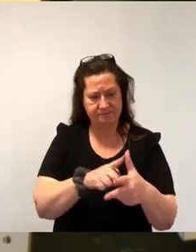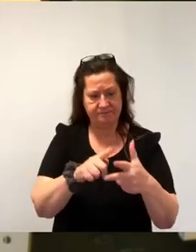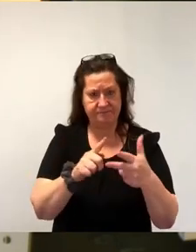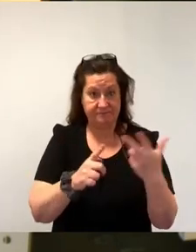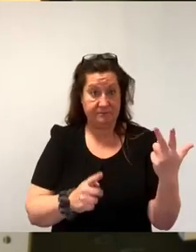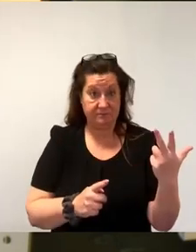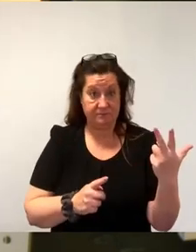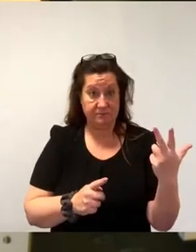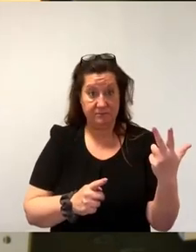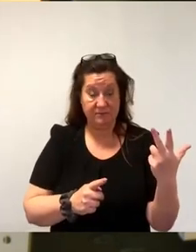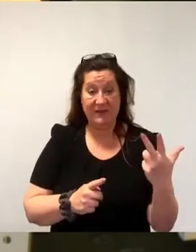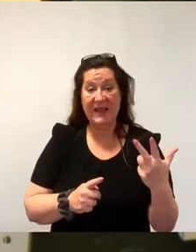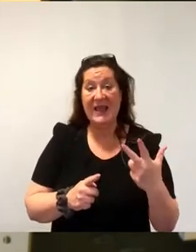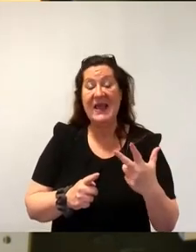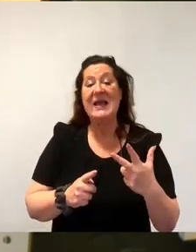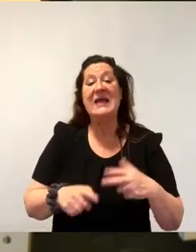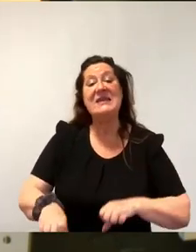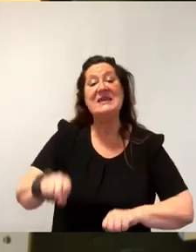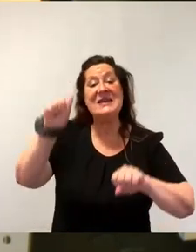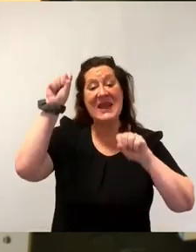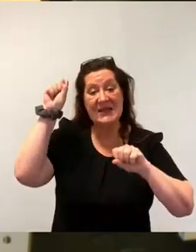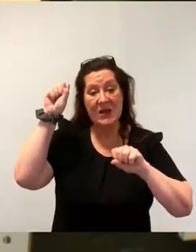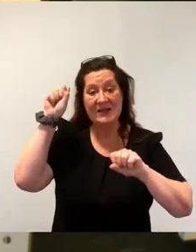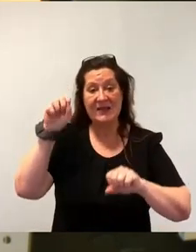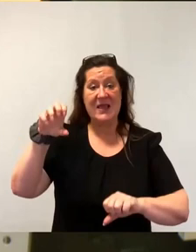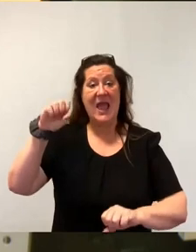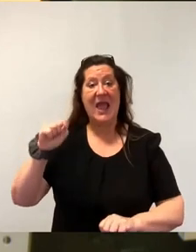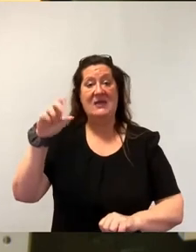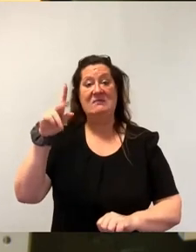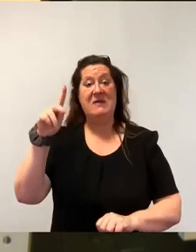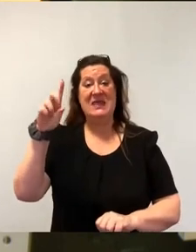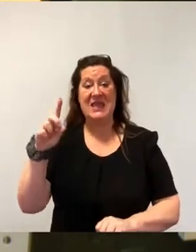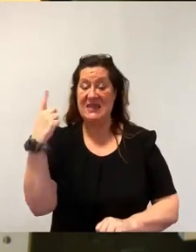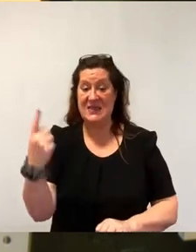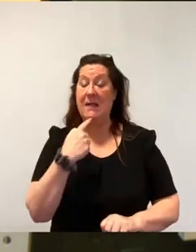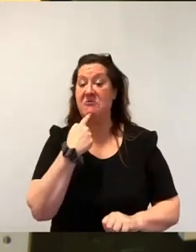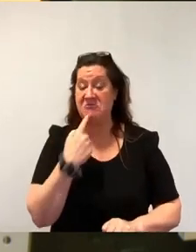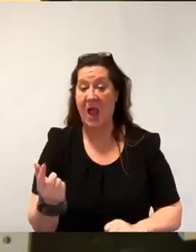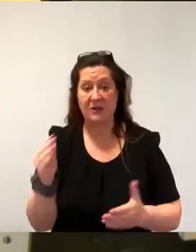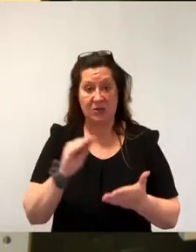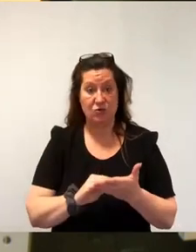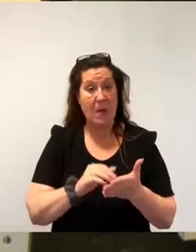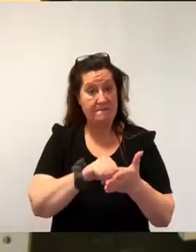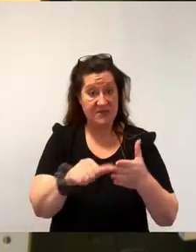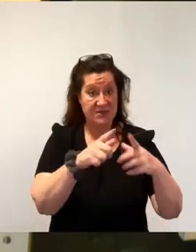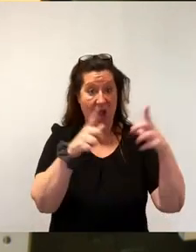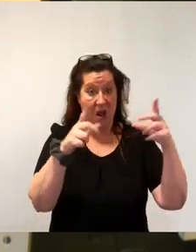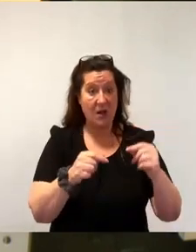Weil, SPD, ergänzt, mit einer Bezahlkarte werden Bargeldauszahlungen an